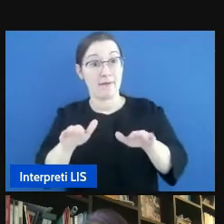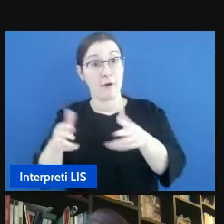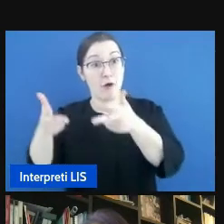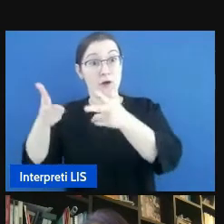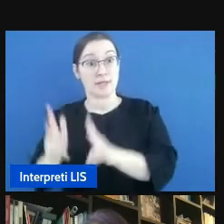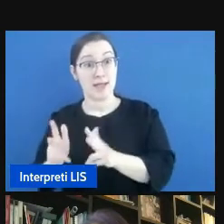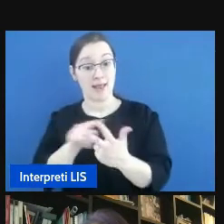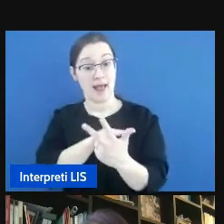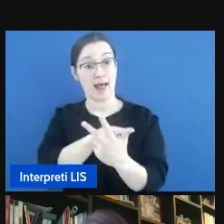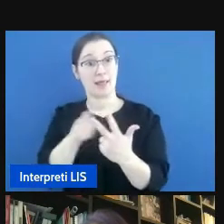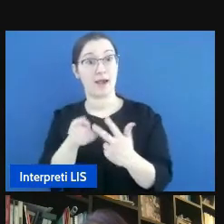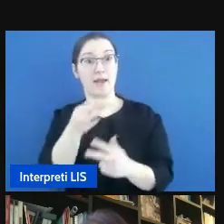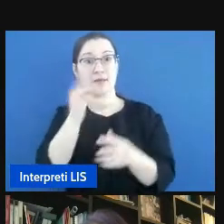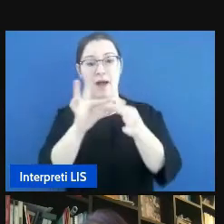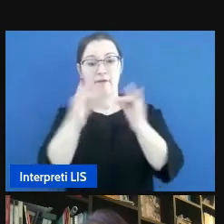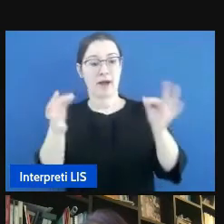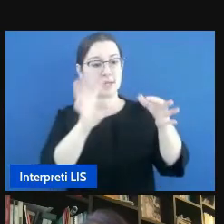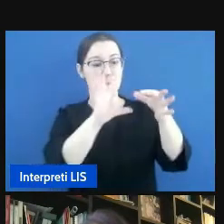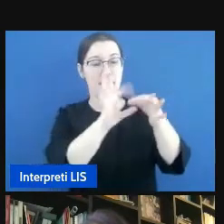all'ordine lineare delle parole.